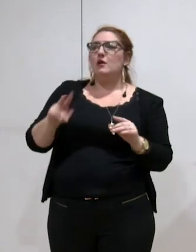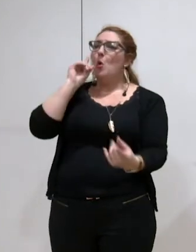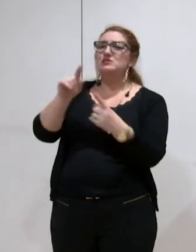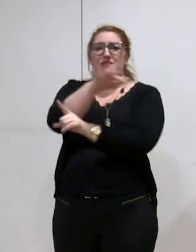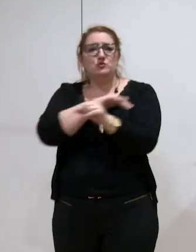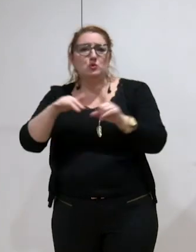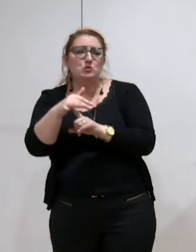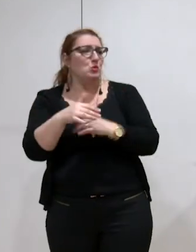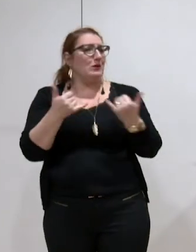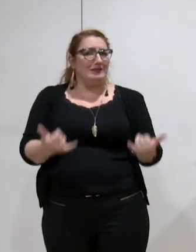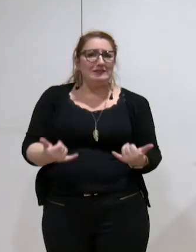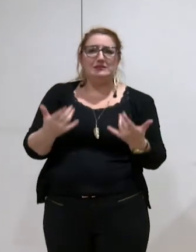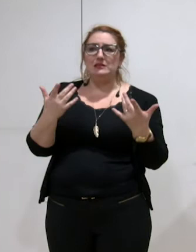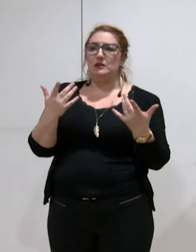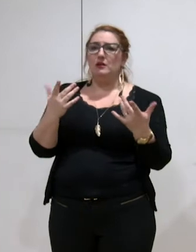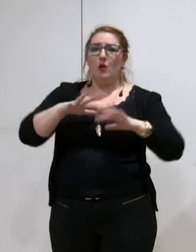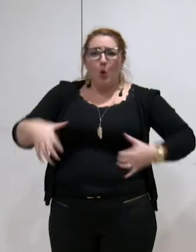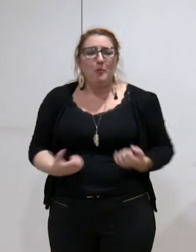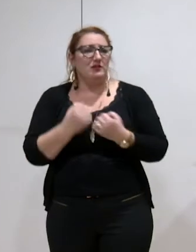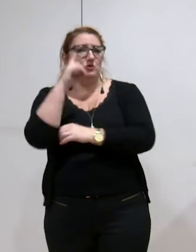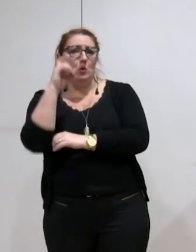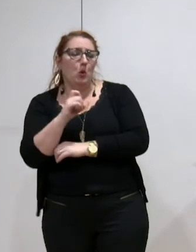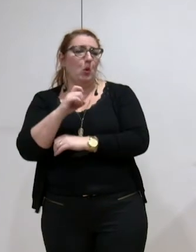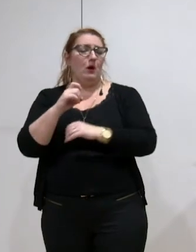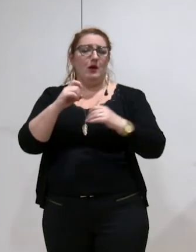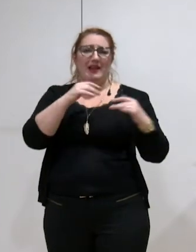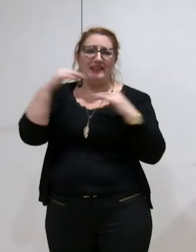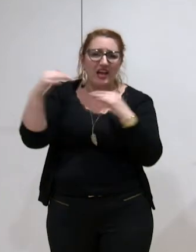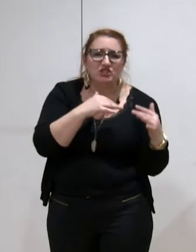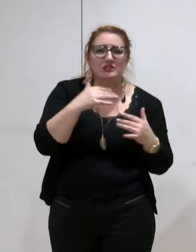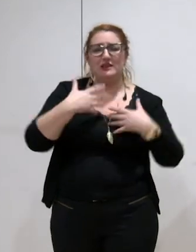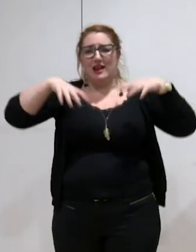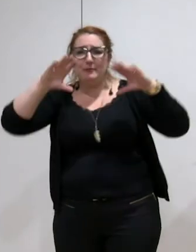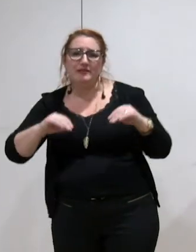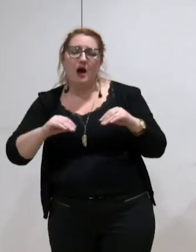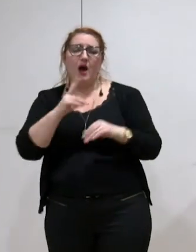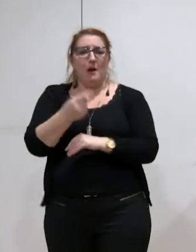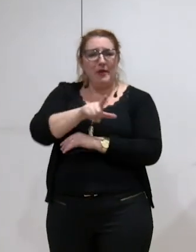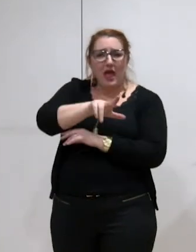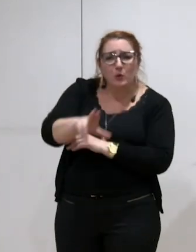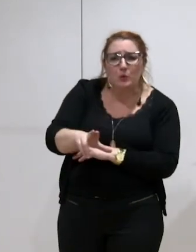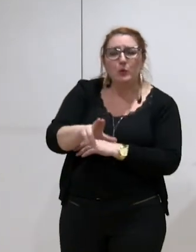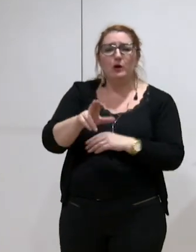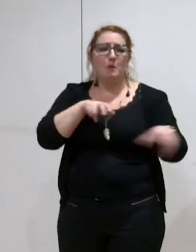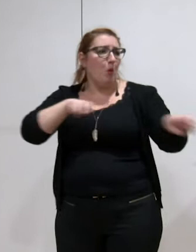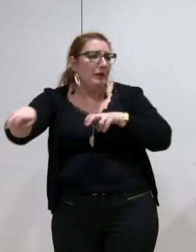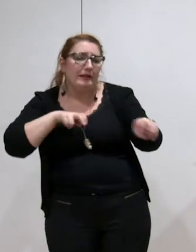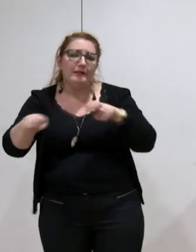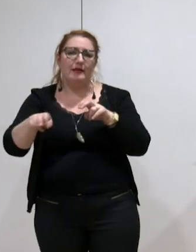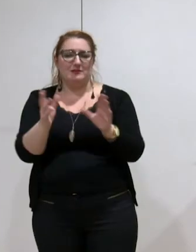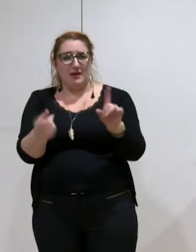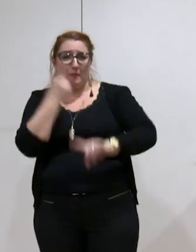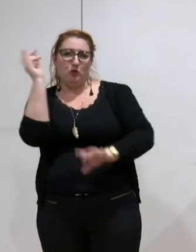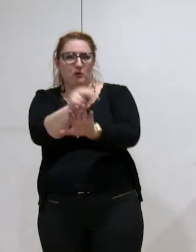compétences d'énergie et d'eau, d'habitat et de plan local d'urbanisme, de mobilité et pour une nouvelle vision de l'espace public.